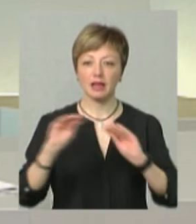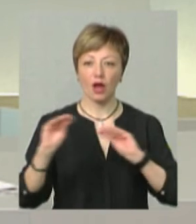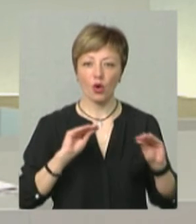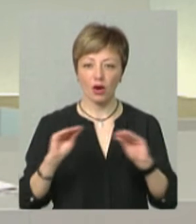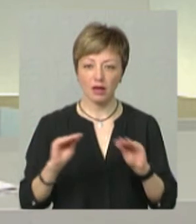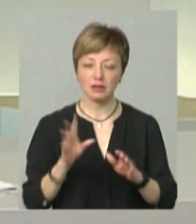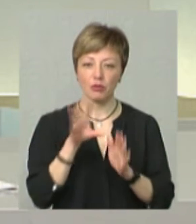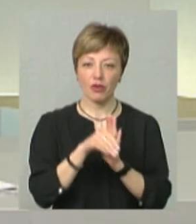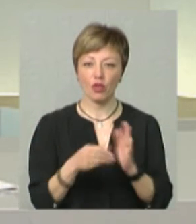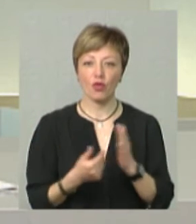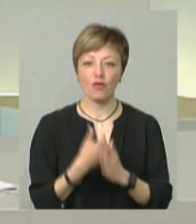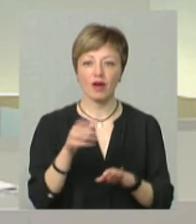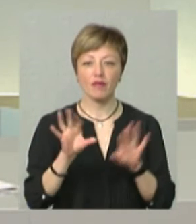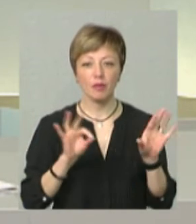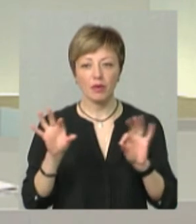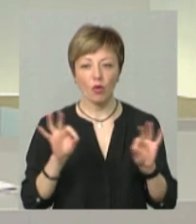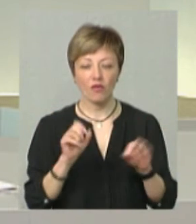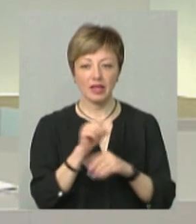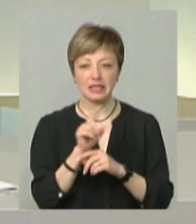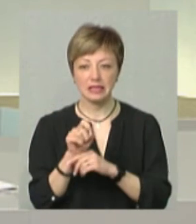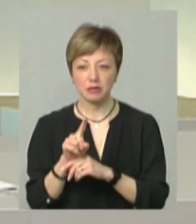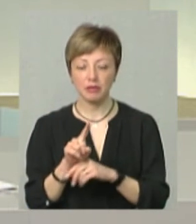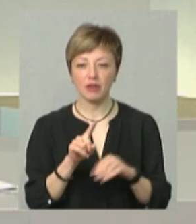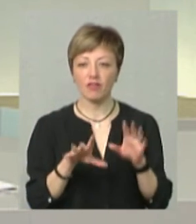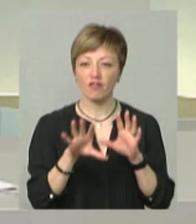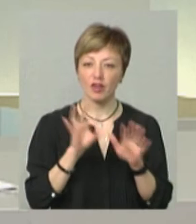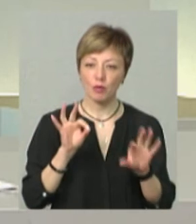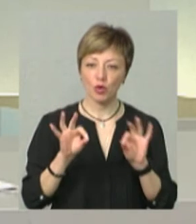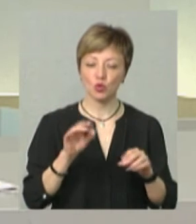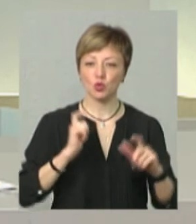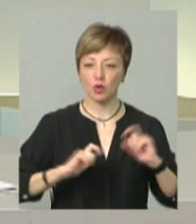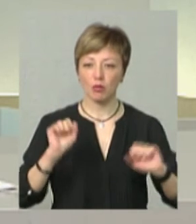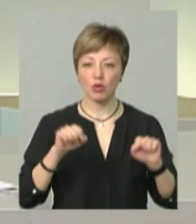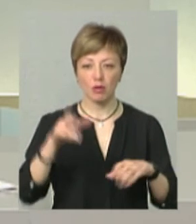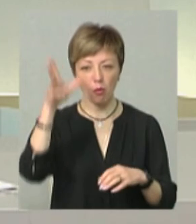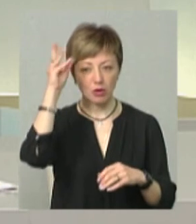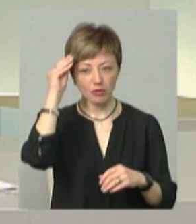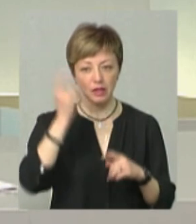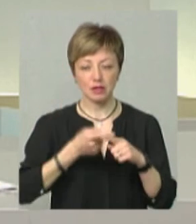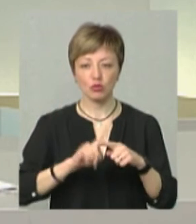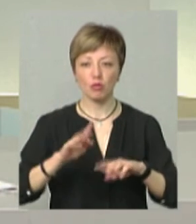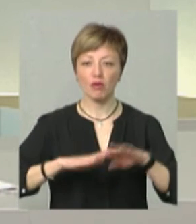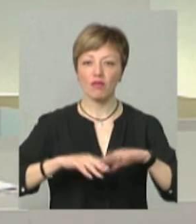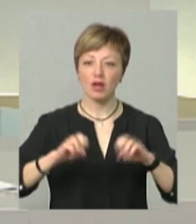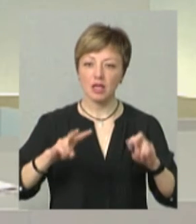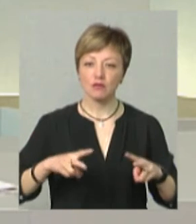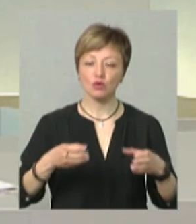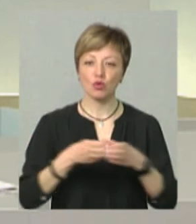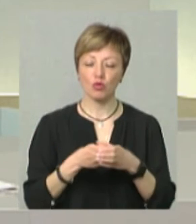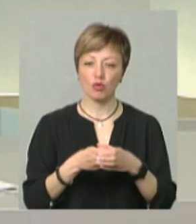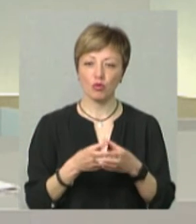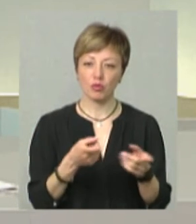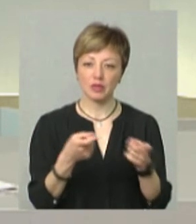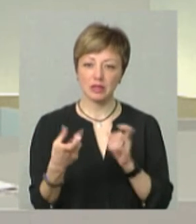з запровадженням нових вибіркових дисциплін для вибору студентів, де вони могли би опонувати і цю професію. В цю групу були